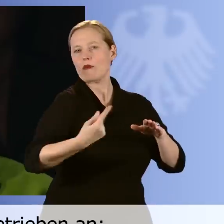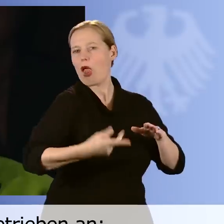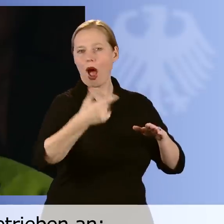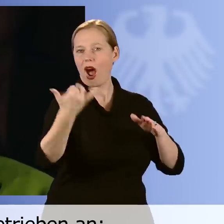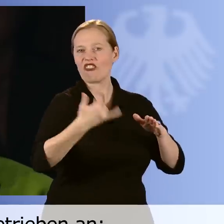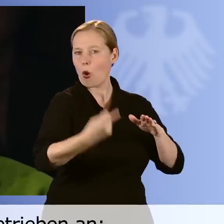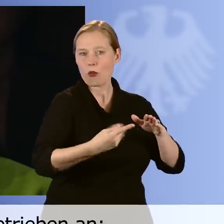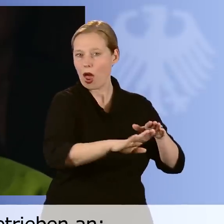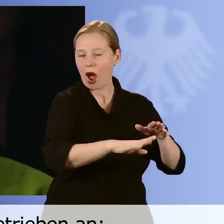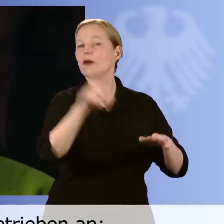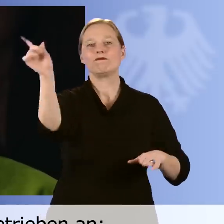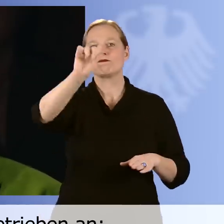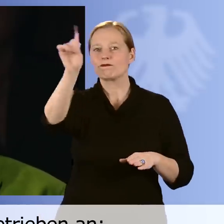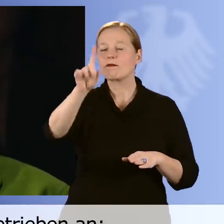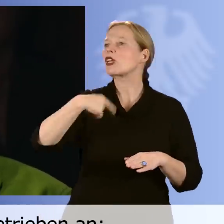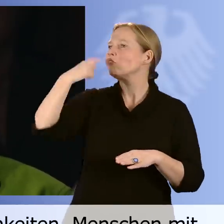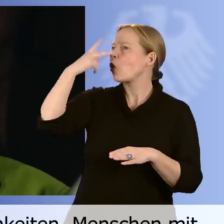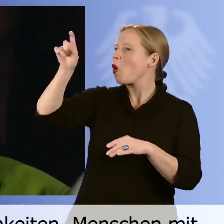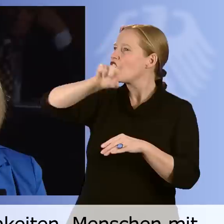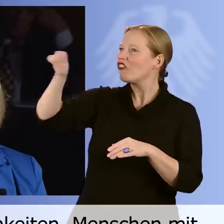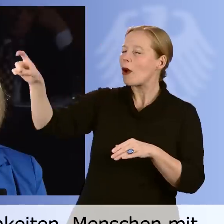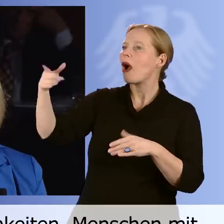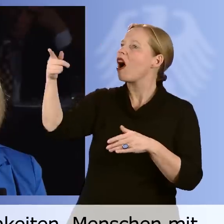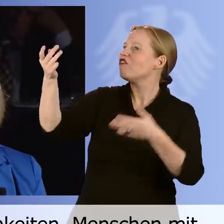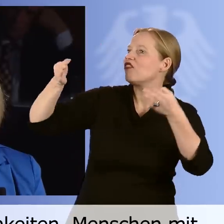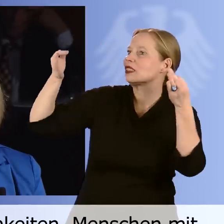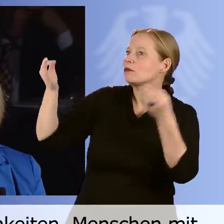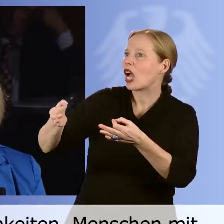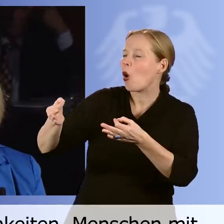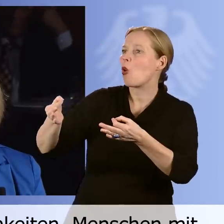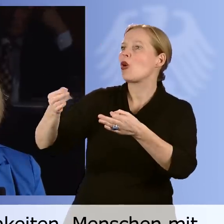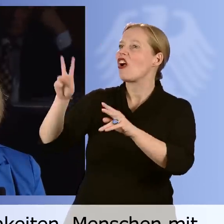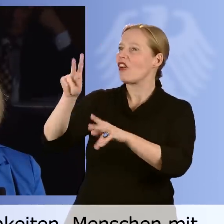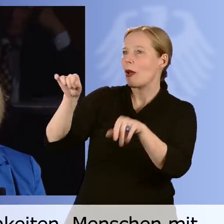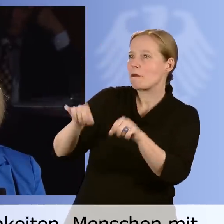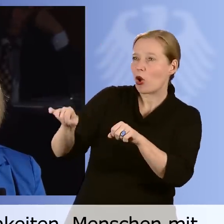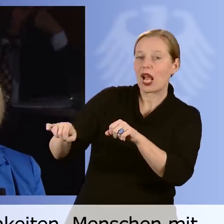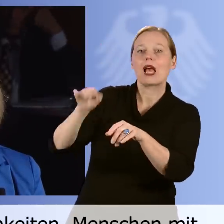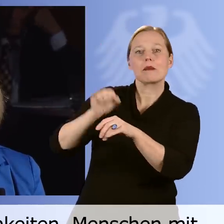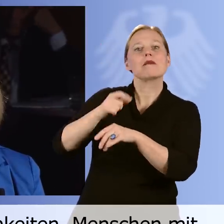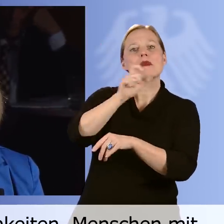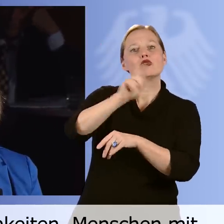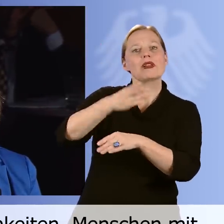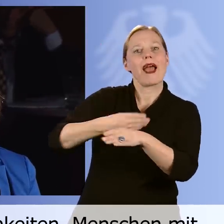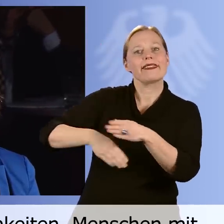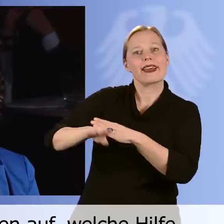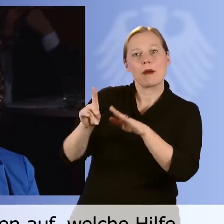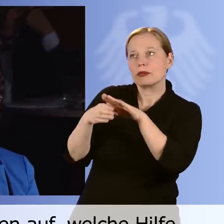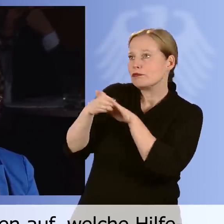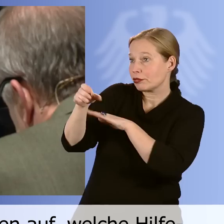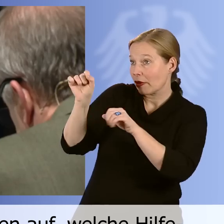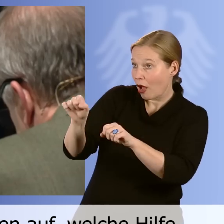sondern wir gucken uns mit den Betrieben an, was gibt es im Betrieb für Möglichkeiten, Menschen mit Handicap zu beschäftigen.